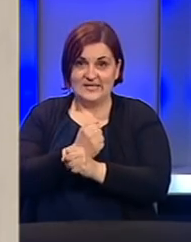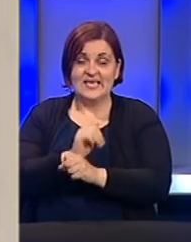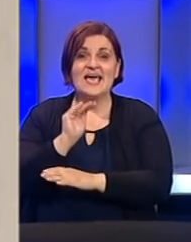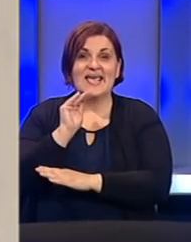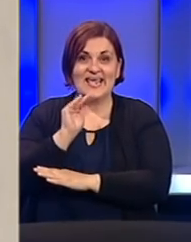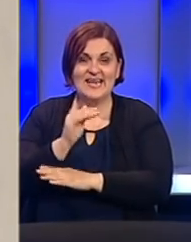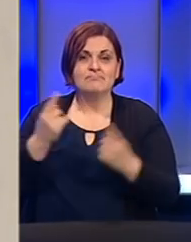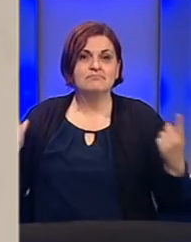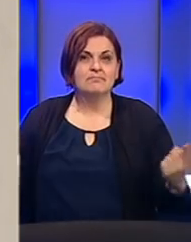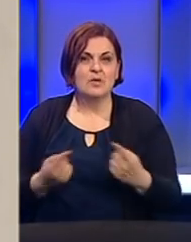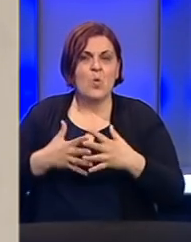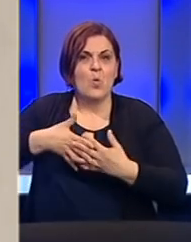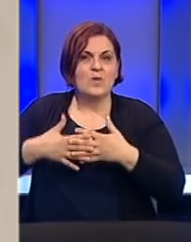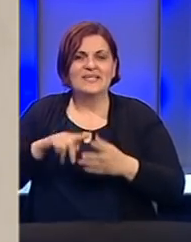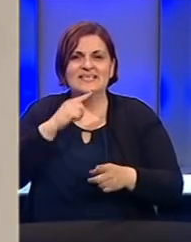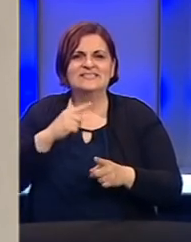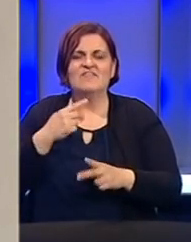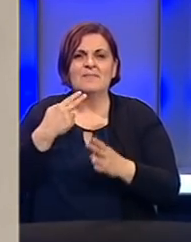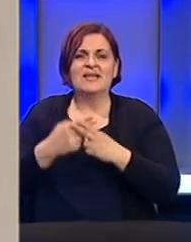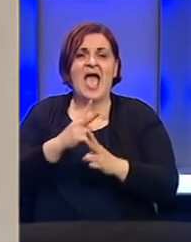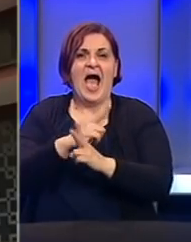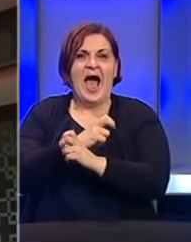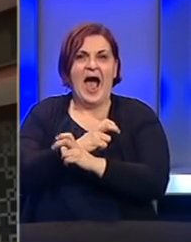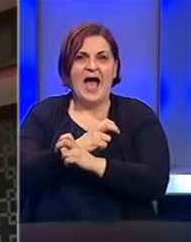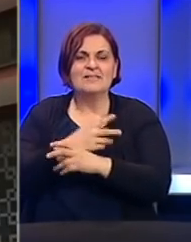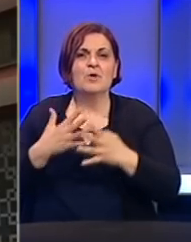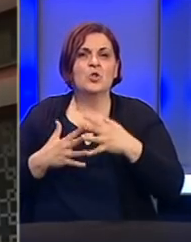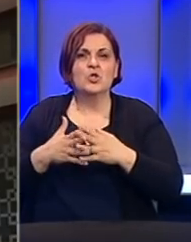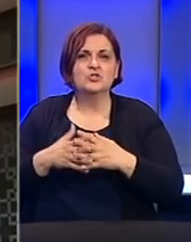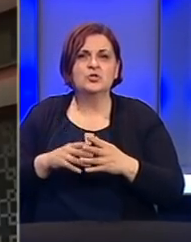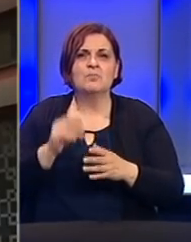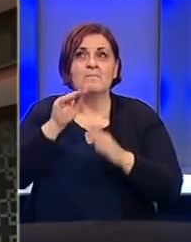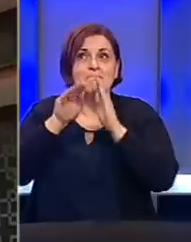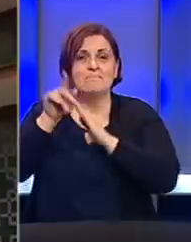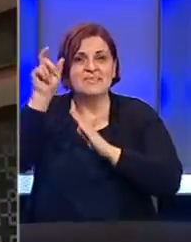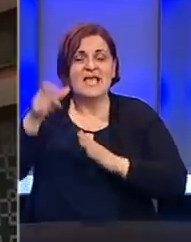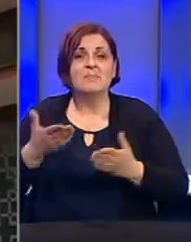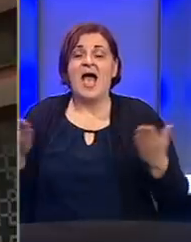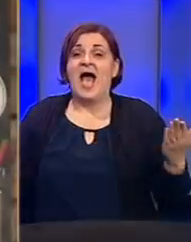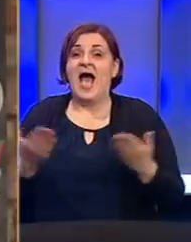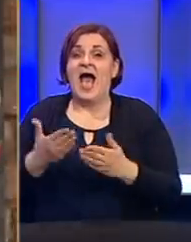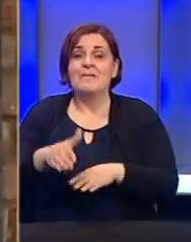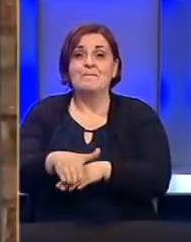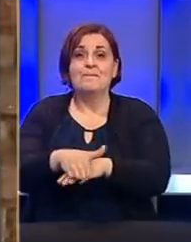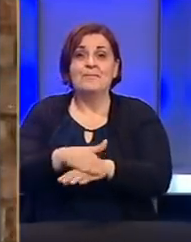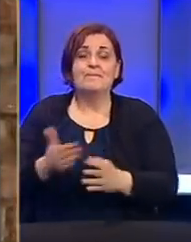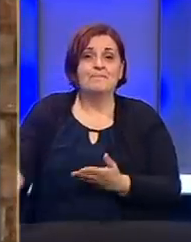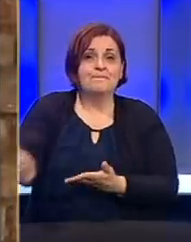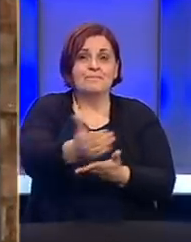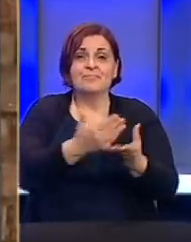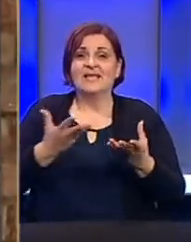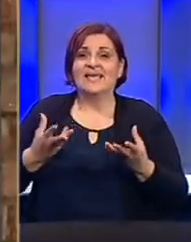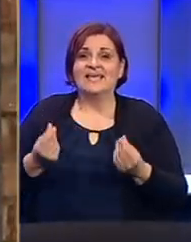najavili su kampanju u saradnji sa Crvenim krstom Austrije te u saradnji sa BH Dijasporom kako bi se pokrenulo prikupljanje